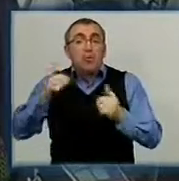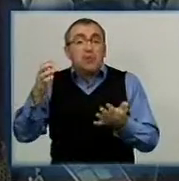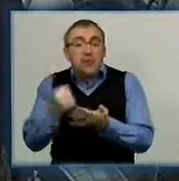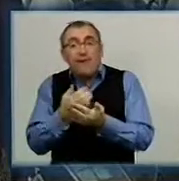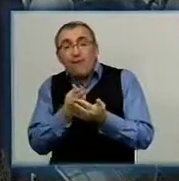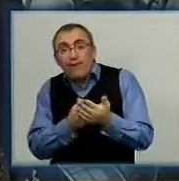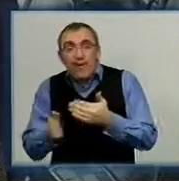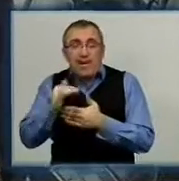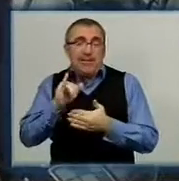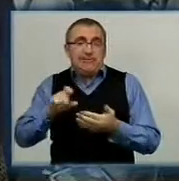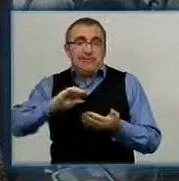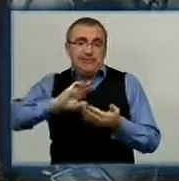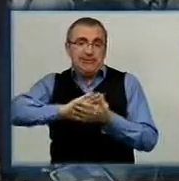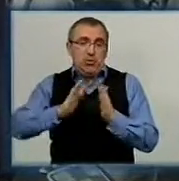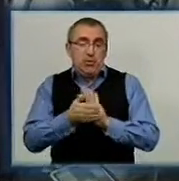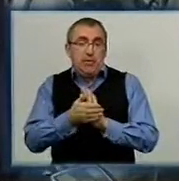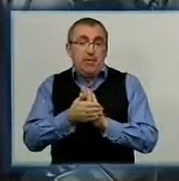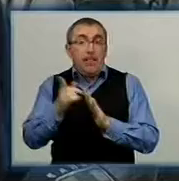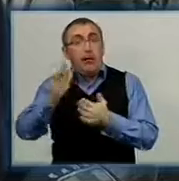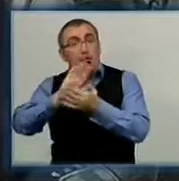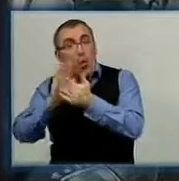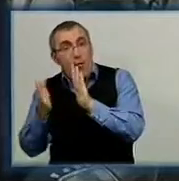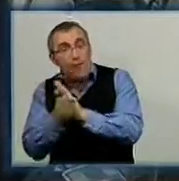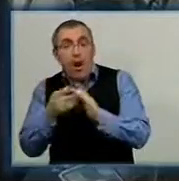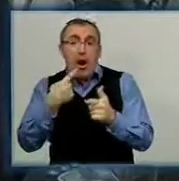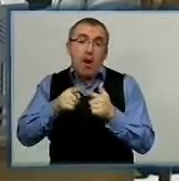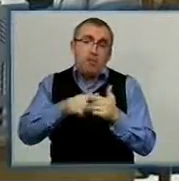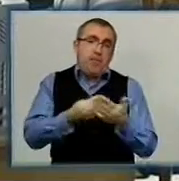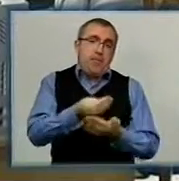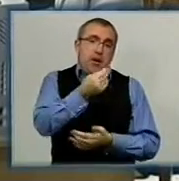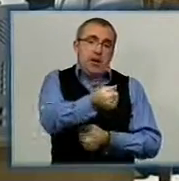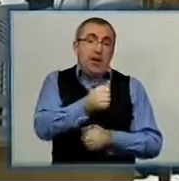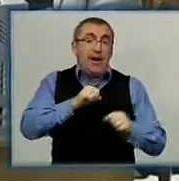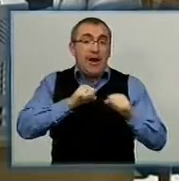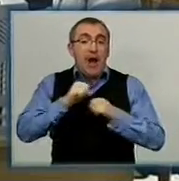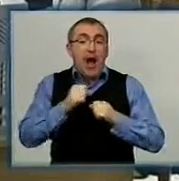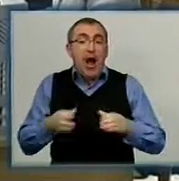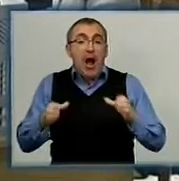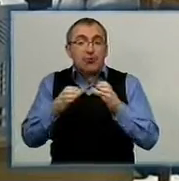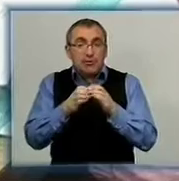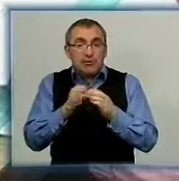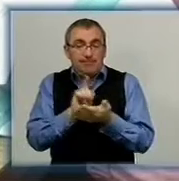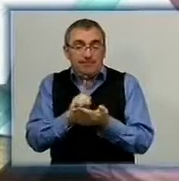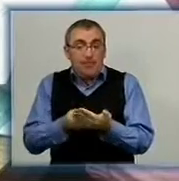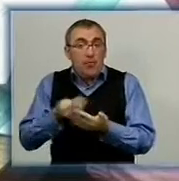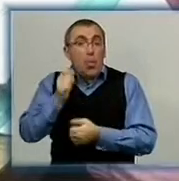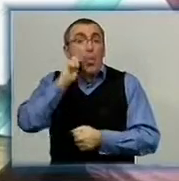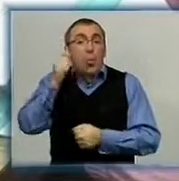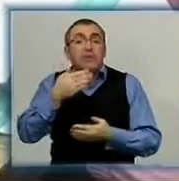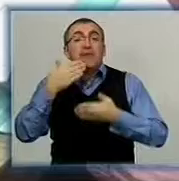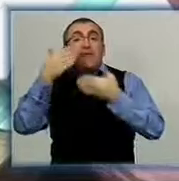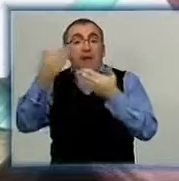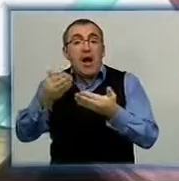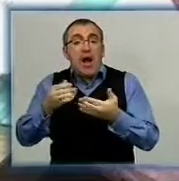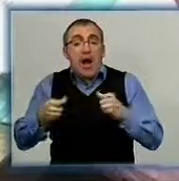вихід із ситуації. Це або ти домовляєшся, або ти платиш. Керівники Асоціації платників податків України вже звертались до